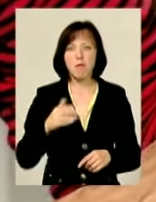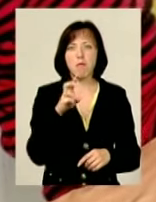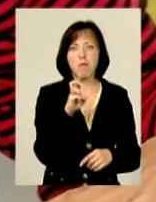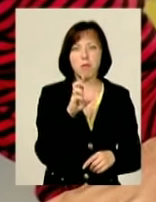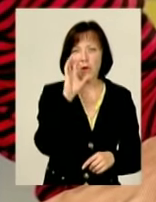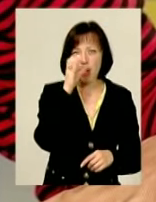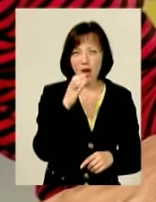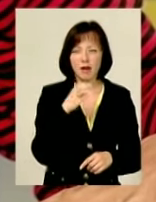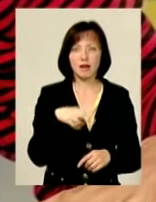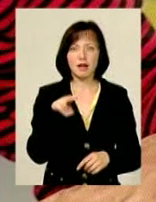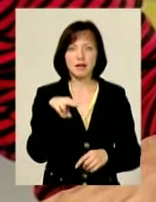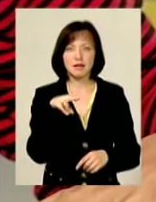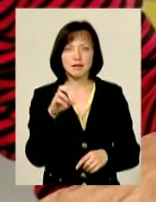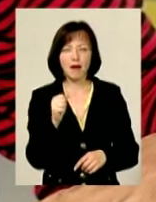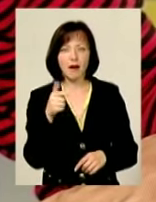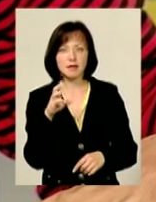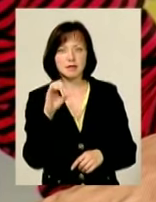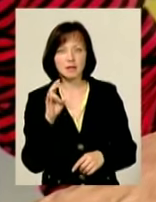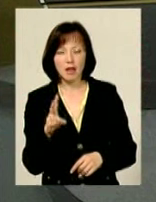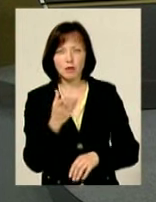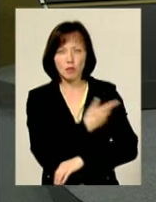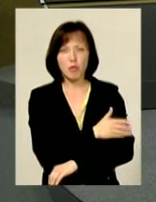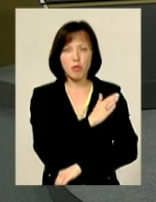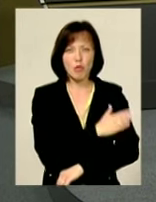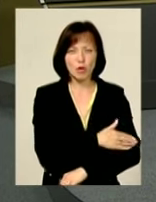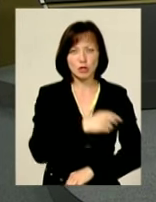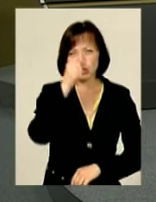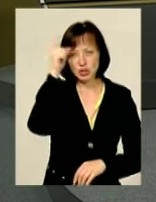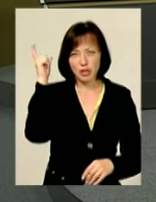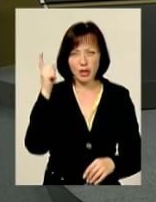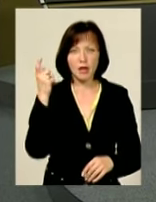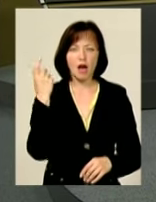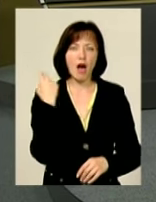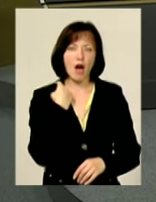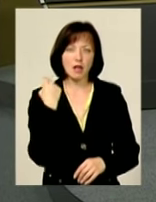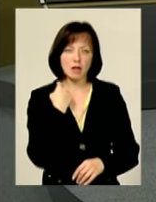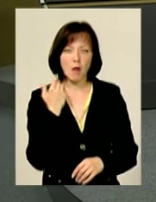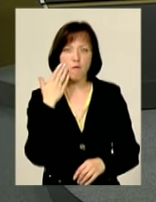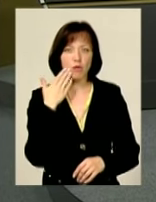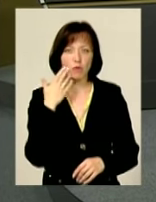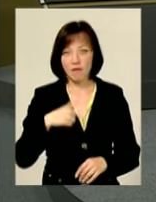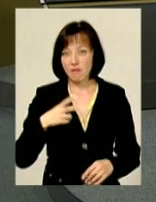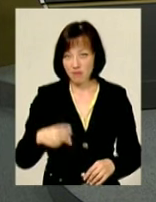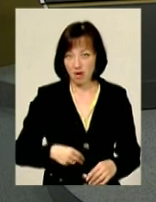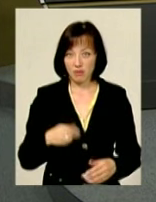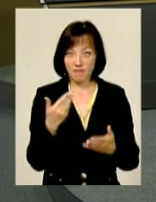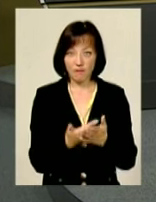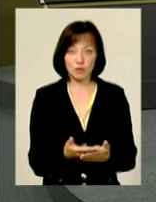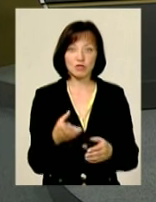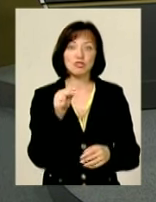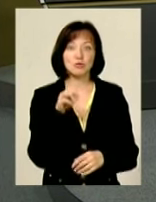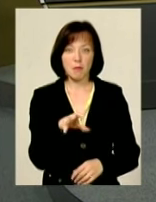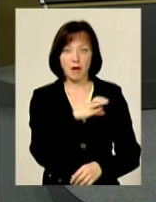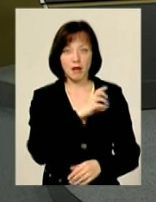Киргизстан, Дагестан, Польща, Естонія, Чехія, Англія, Молдова, Франція. Ось чим багато місто